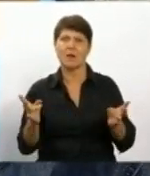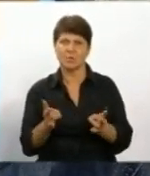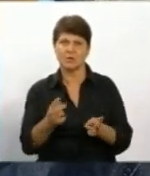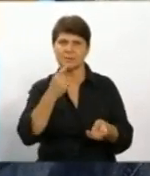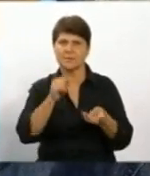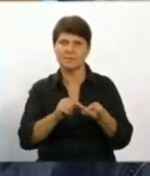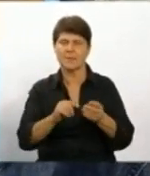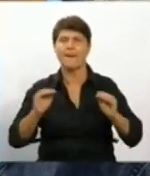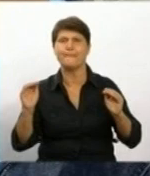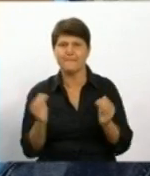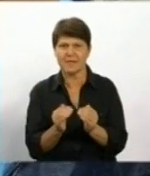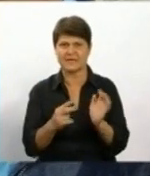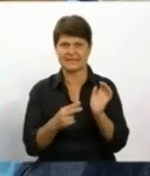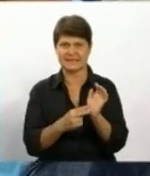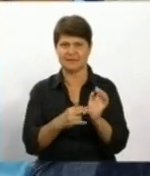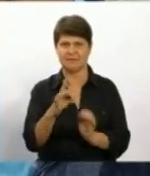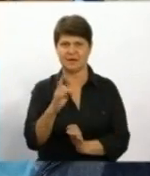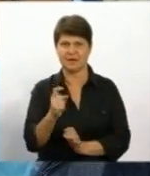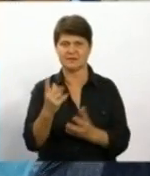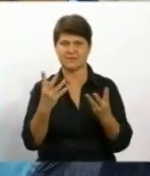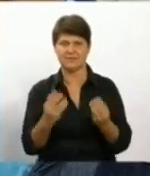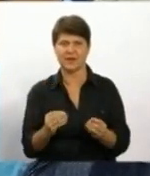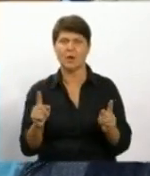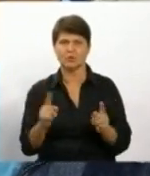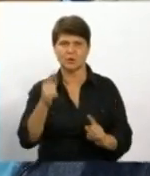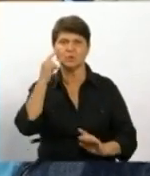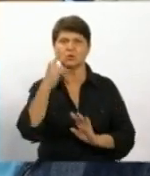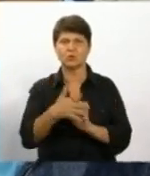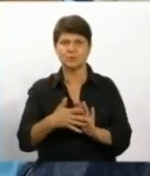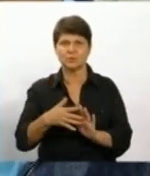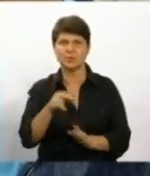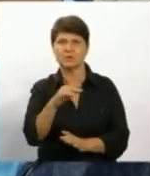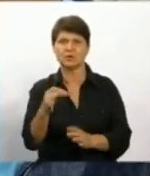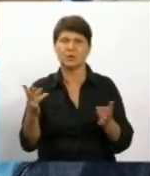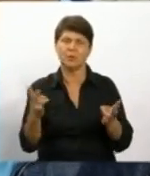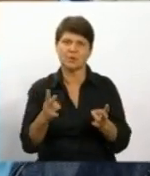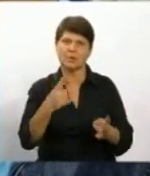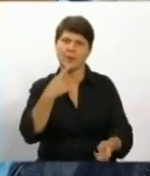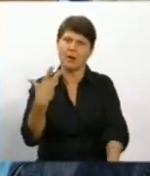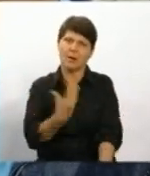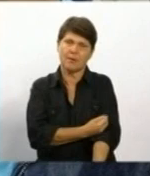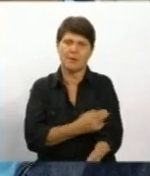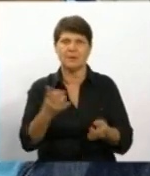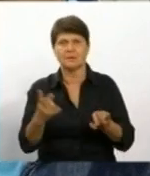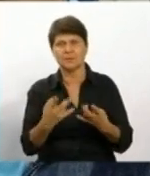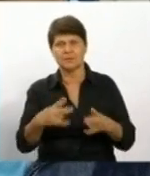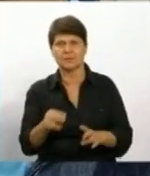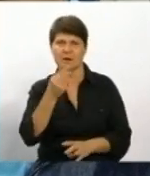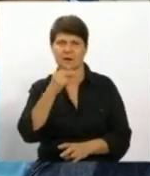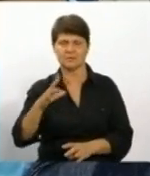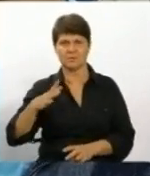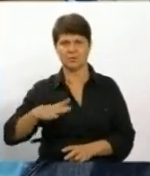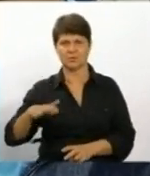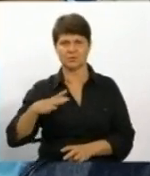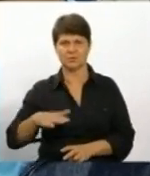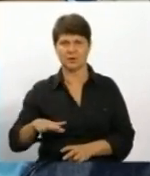мінімум сім разів в день, для того, щоб розуміти, чи потрібно їсти, чи краще зачекати,